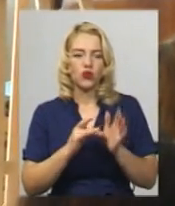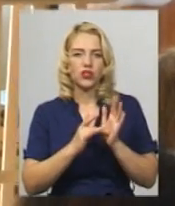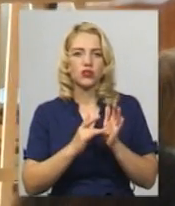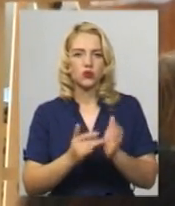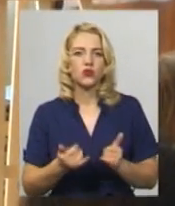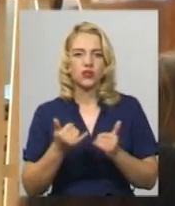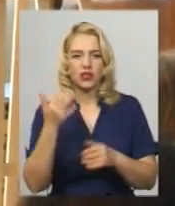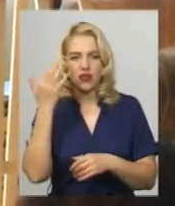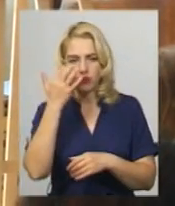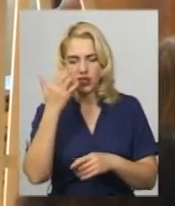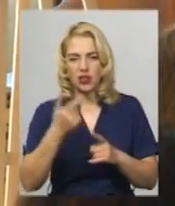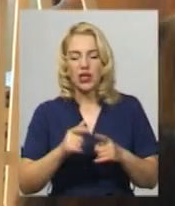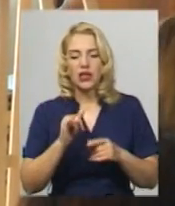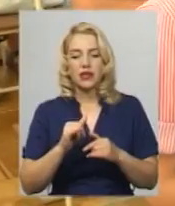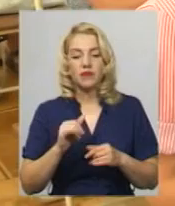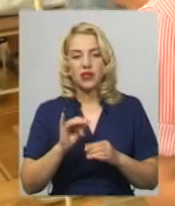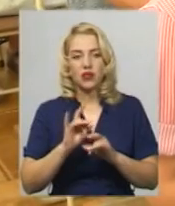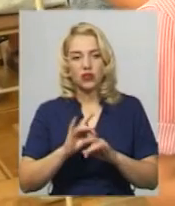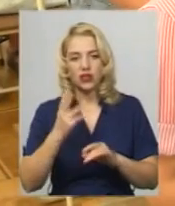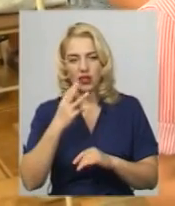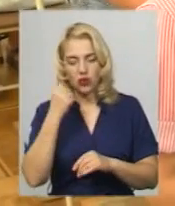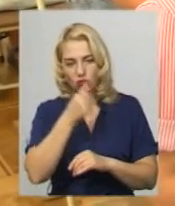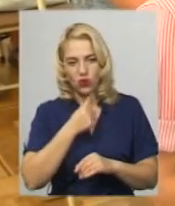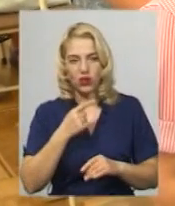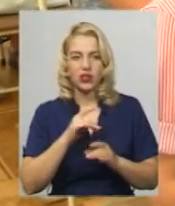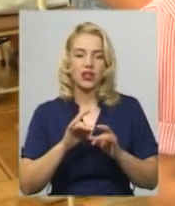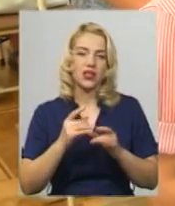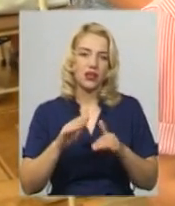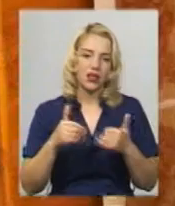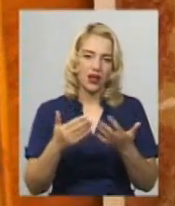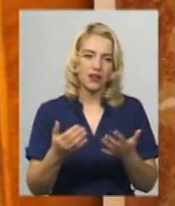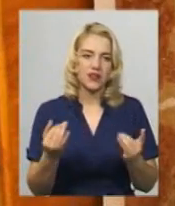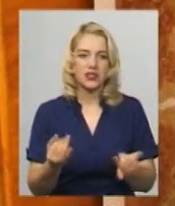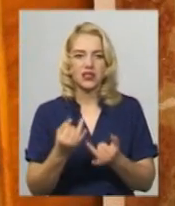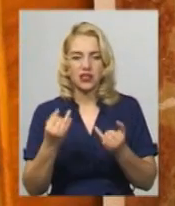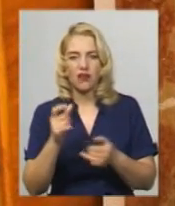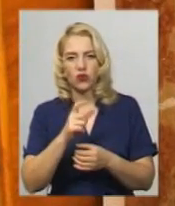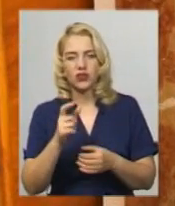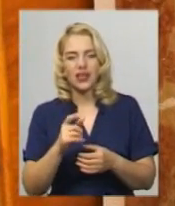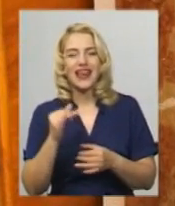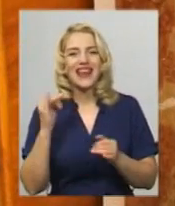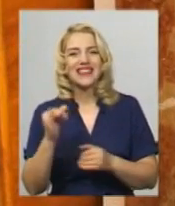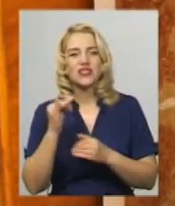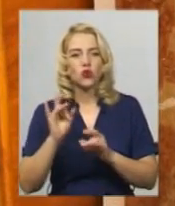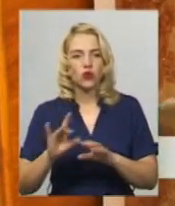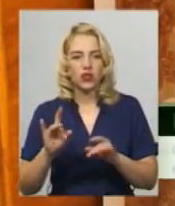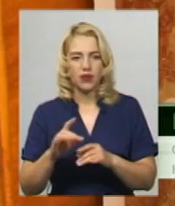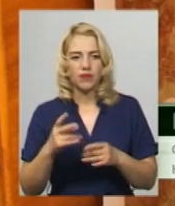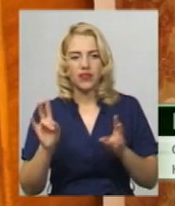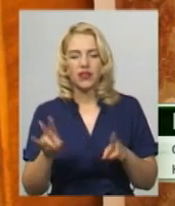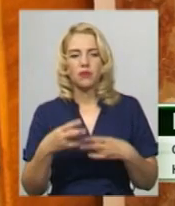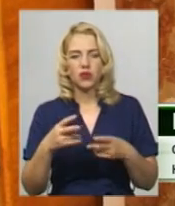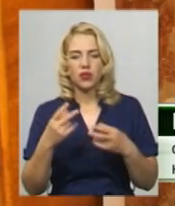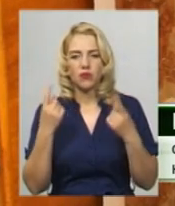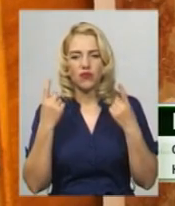років. Радить музейним працівникам розповідати легенди про експонати чи зацікавлювати історіями. «Незрячих людей не потрібно загружати великою